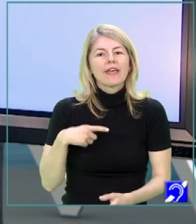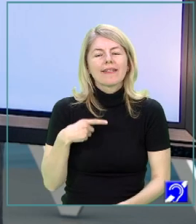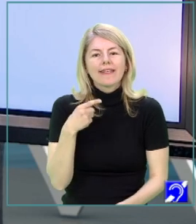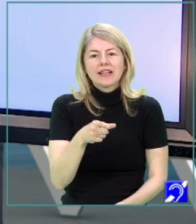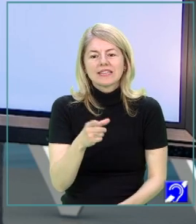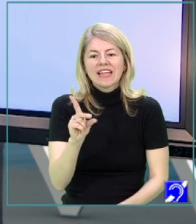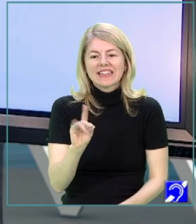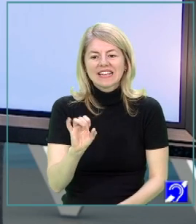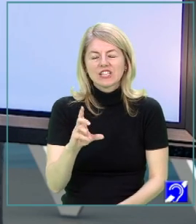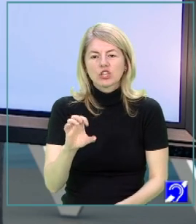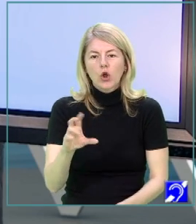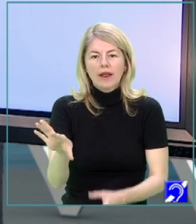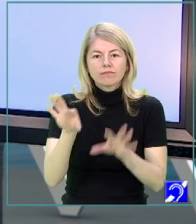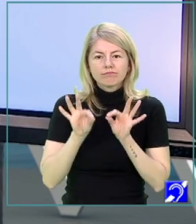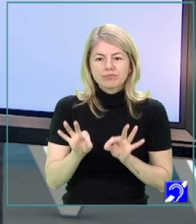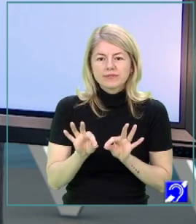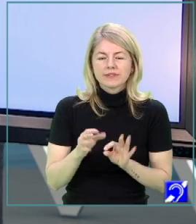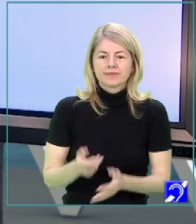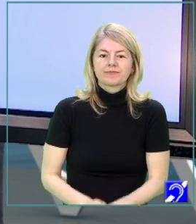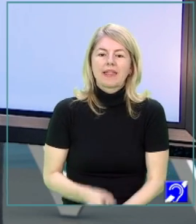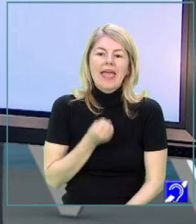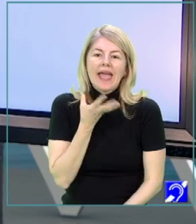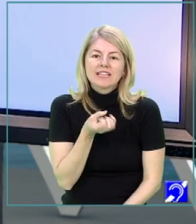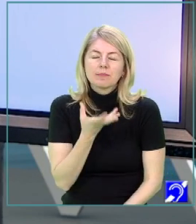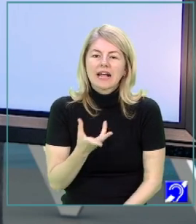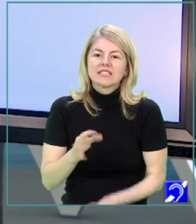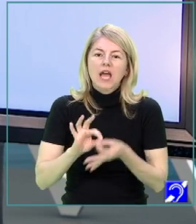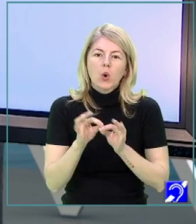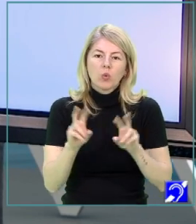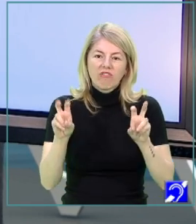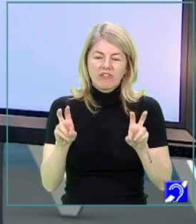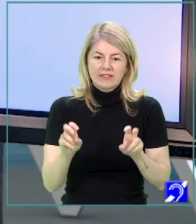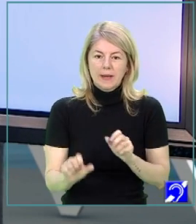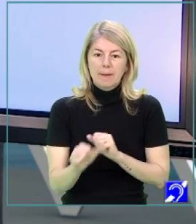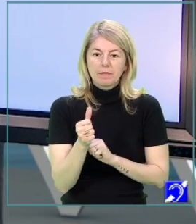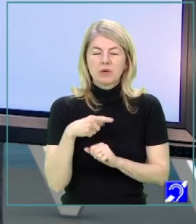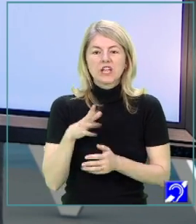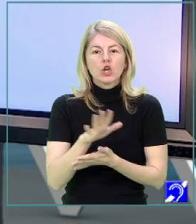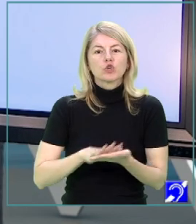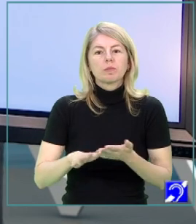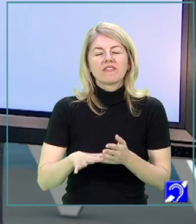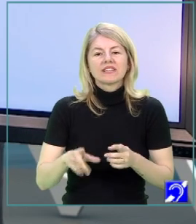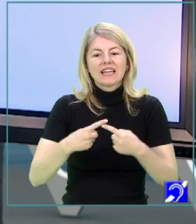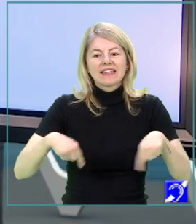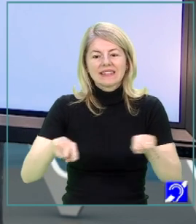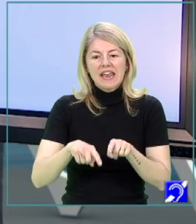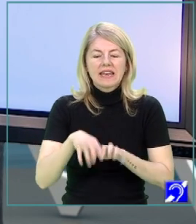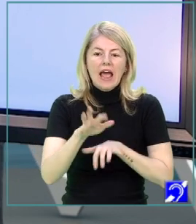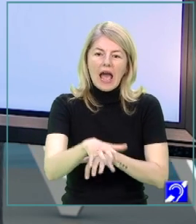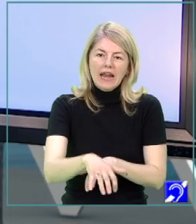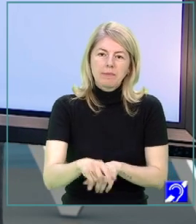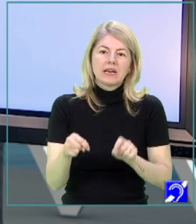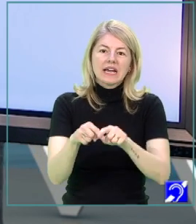din dicționar, din DEX 2009. În primul rând, primul sens, suprafață de teren arabil, de obicei